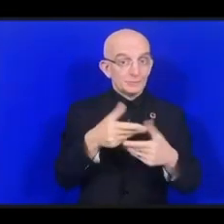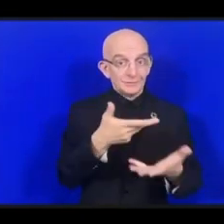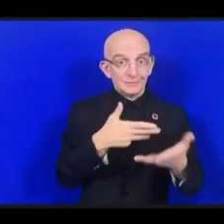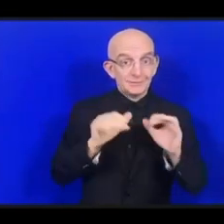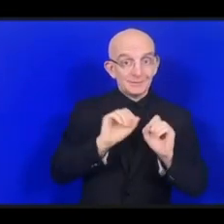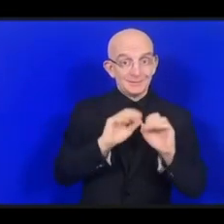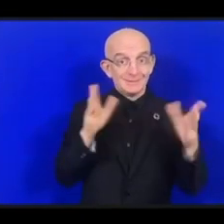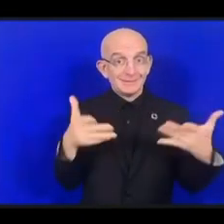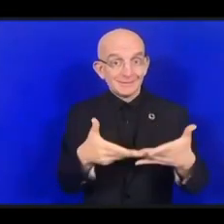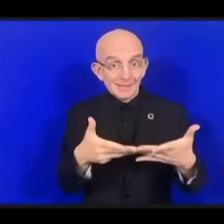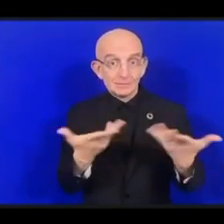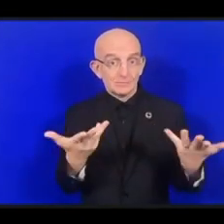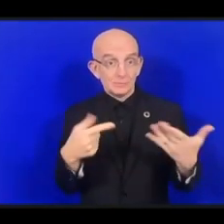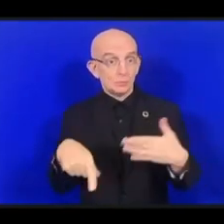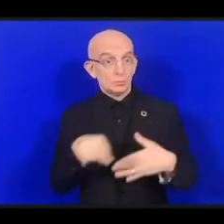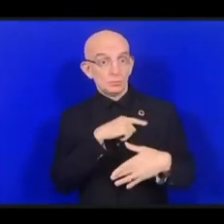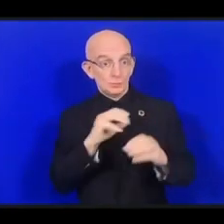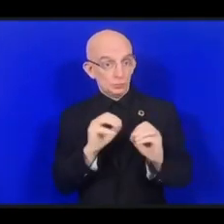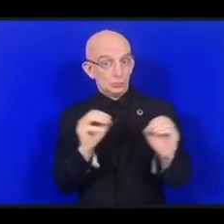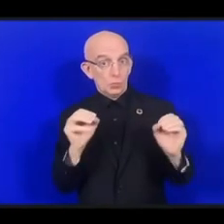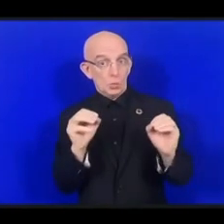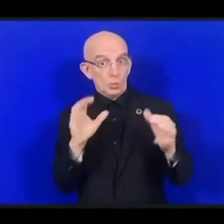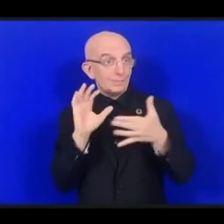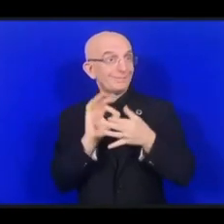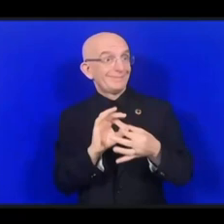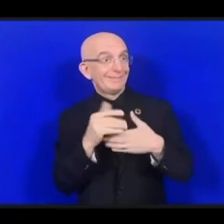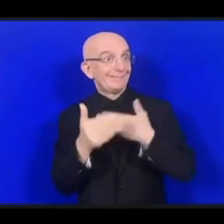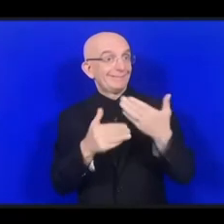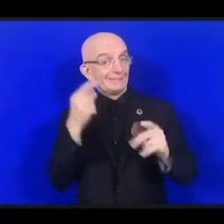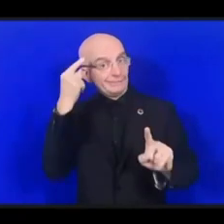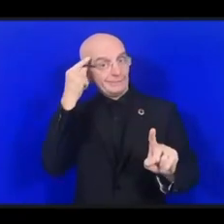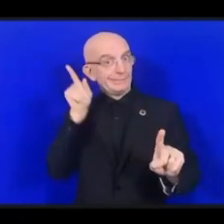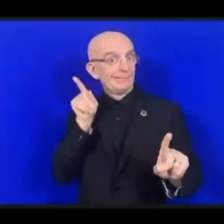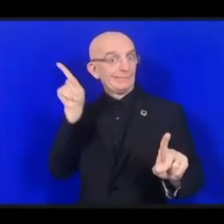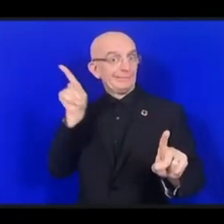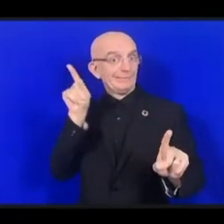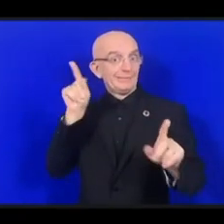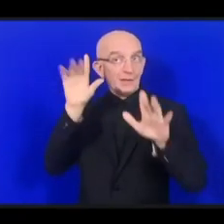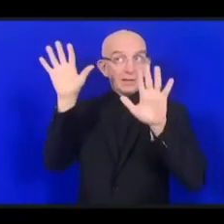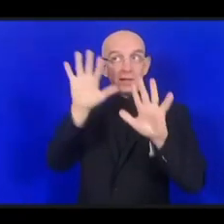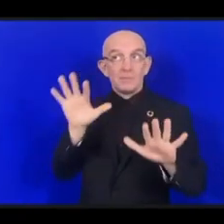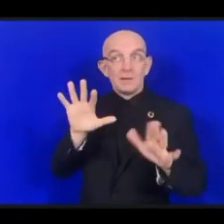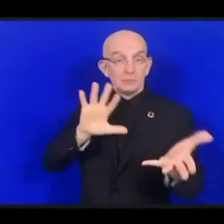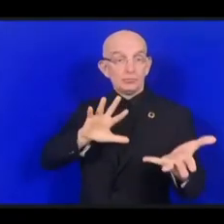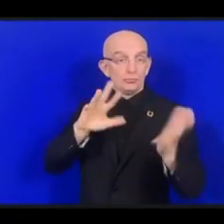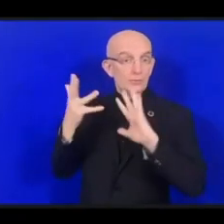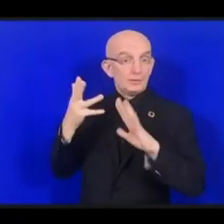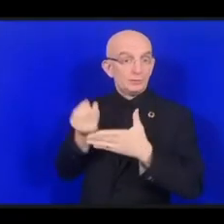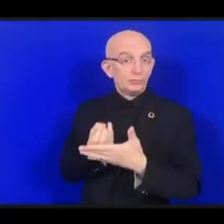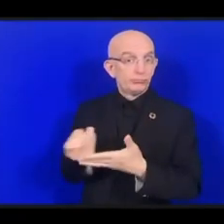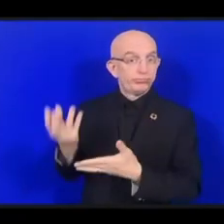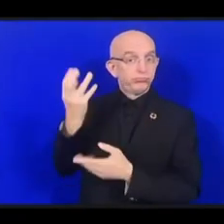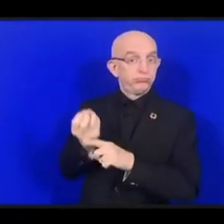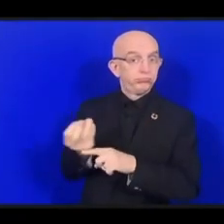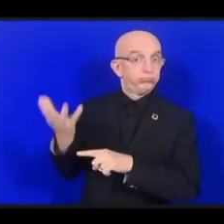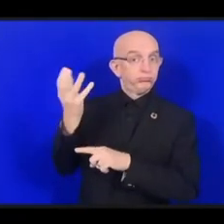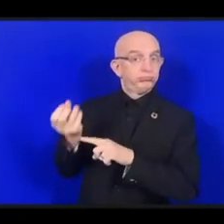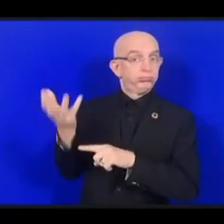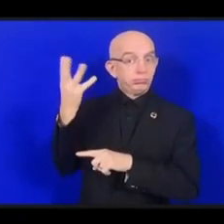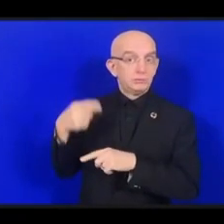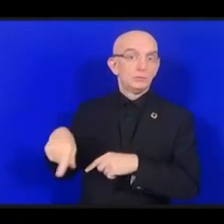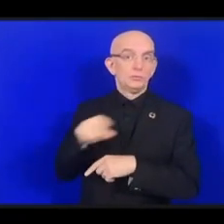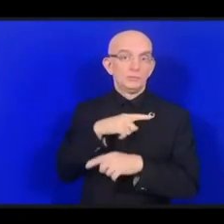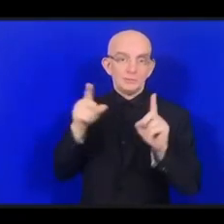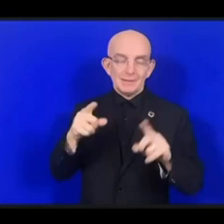вопросов изменения климата чрезвычайно важно для защиты уязвимых слоев населения, таких как дети и молодежь, особенно